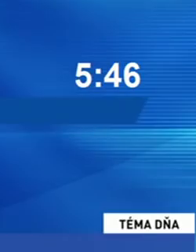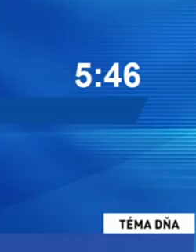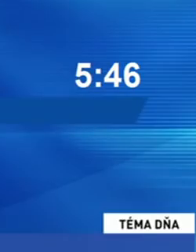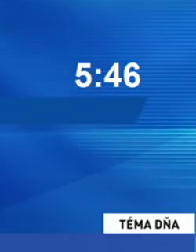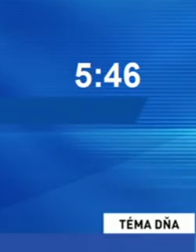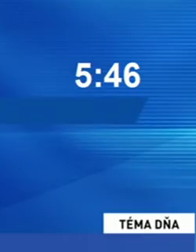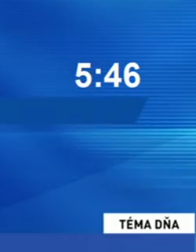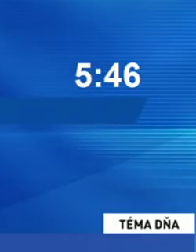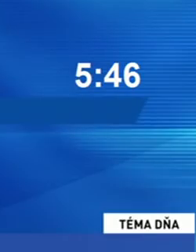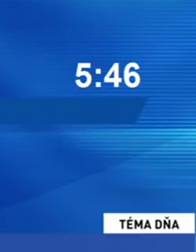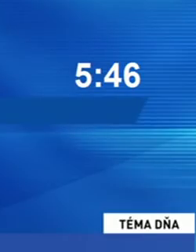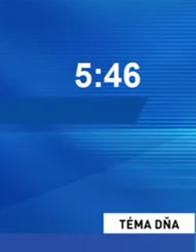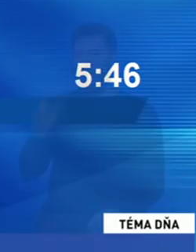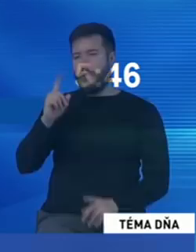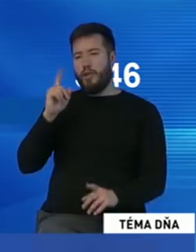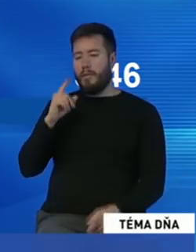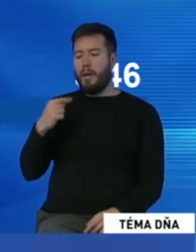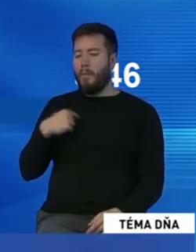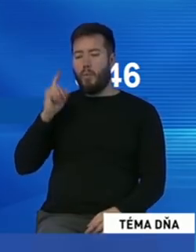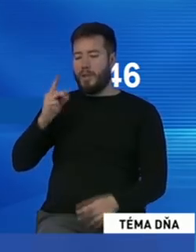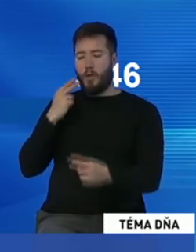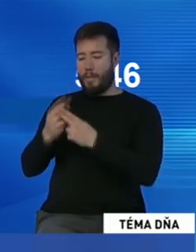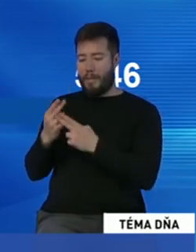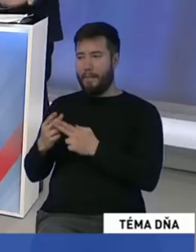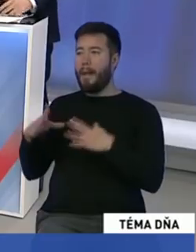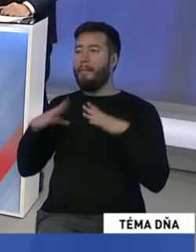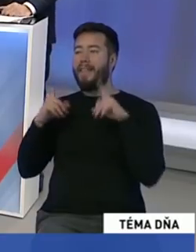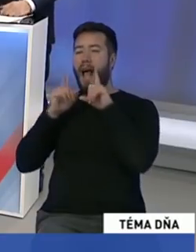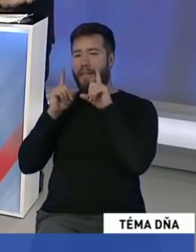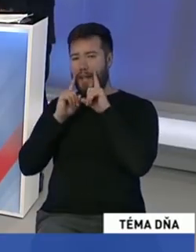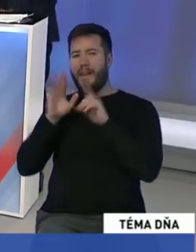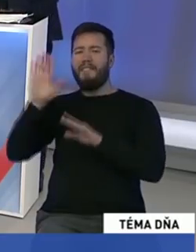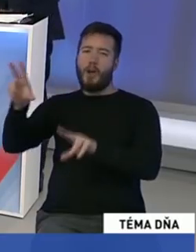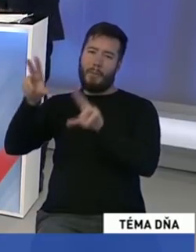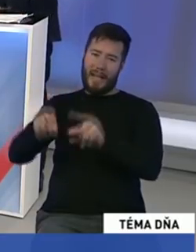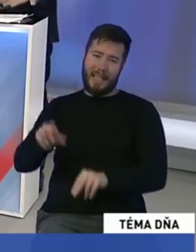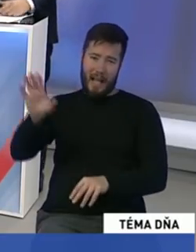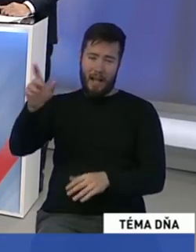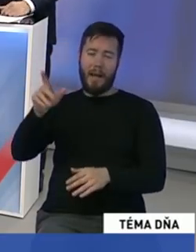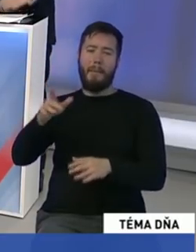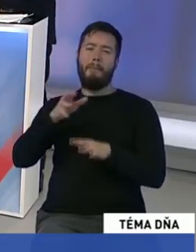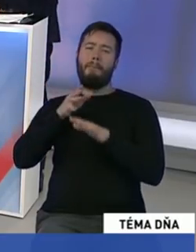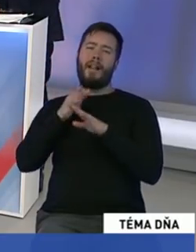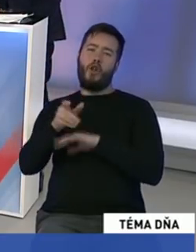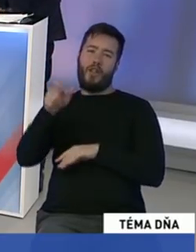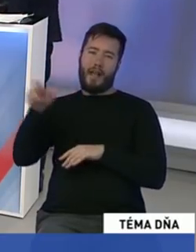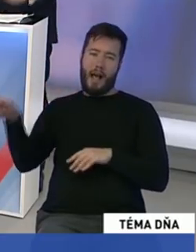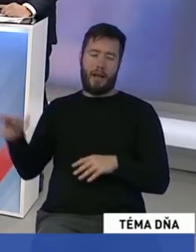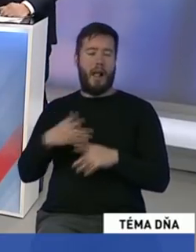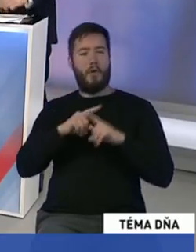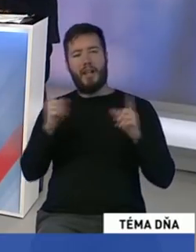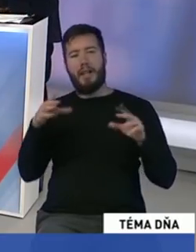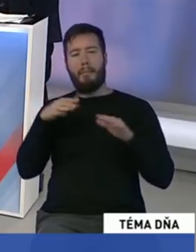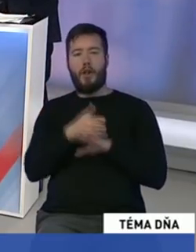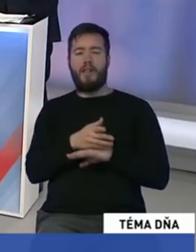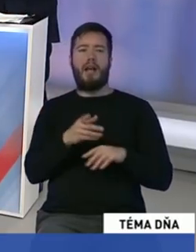Musíme na reagovať, pretože keď počúmam pána Hattasa, ja viem, že váš pán predseda, ktorý je milionár, ďalší milionáriz, či už Trnavý pán Matovič alebo